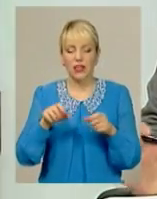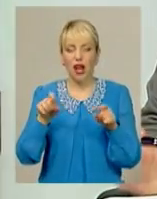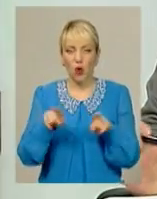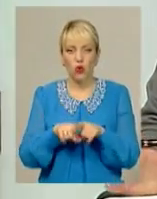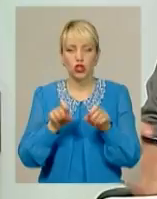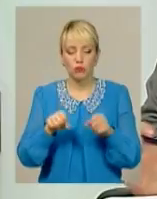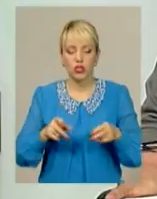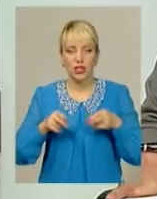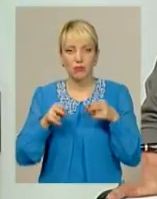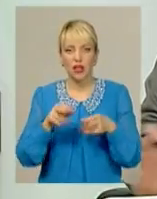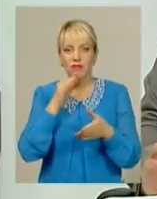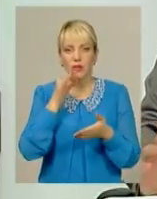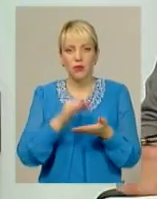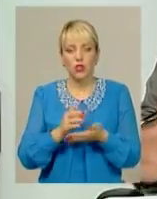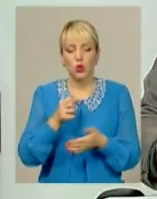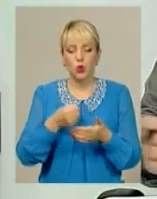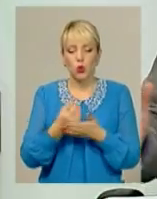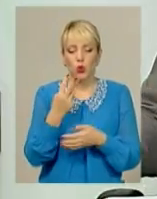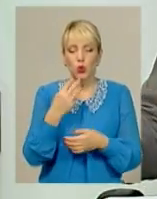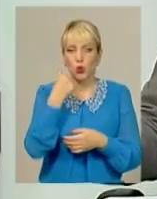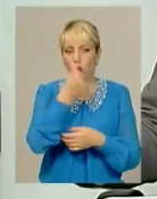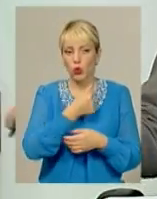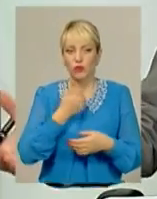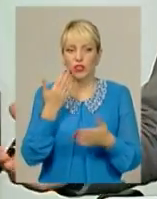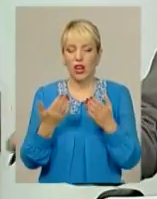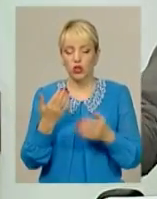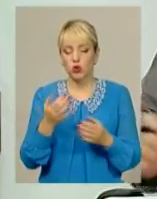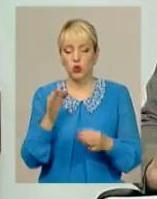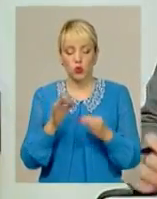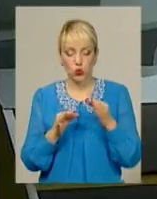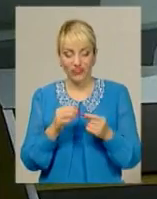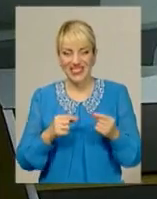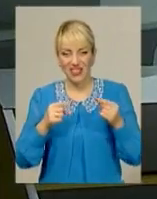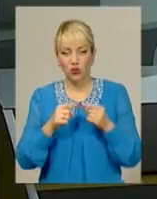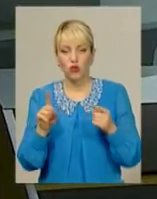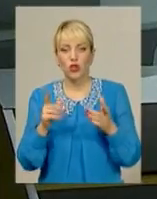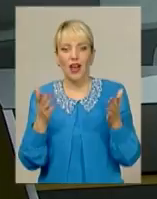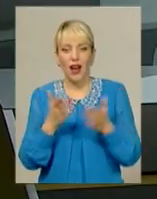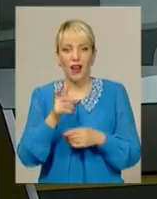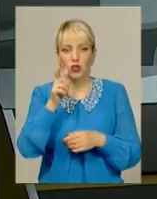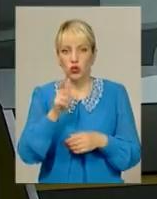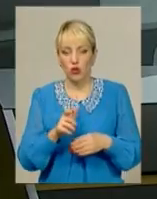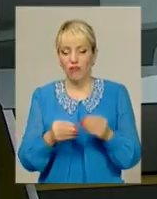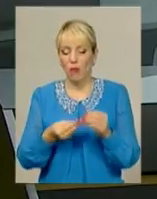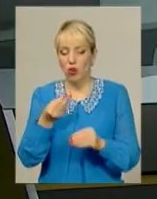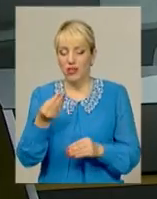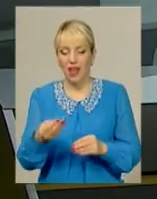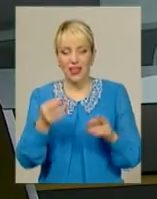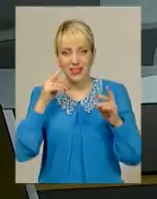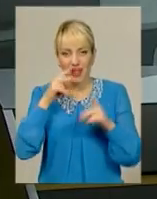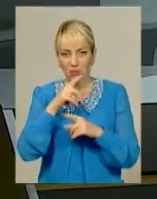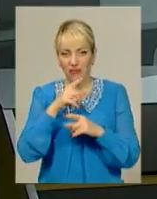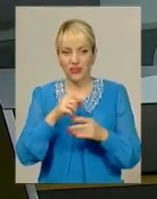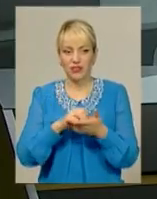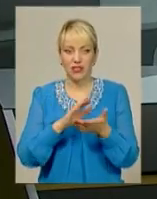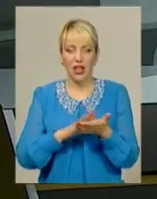відповідальність до трьох років, якщо суд встановить, якась особа подала неправдиві дані або